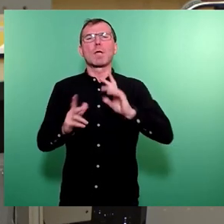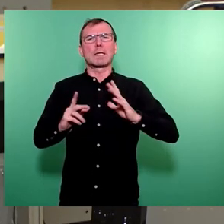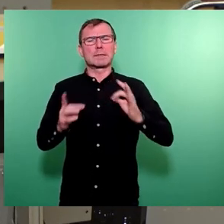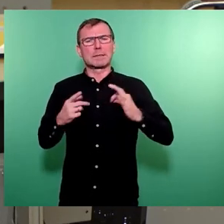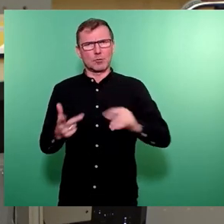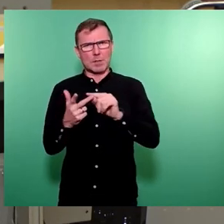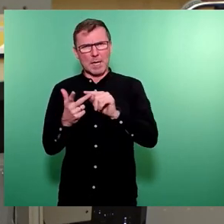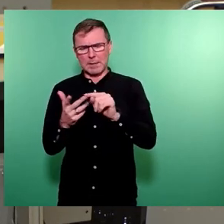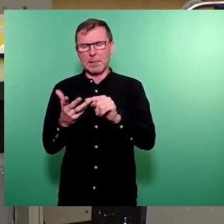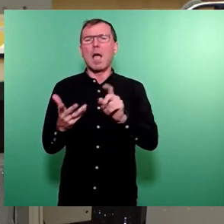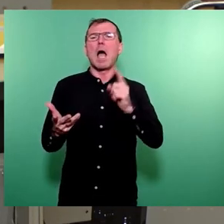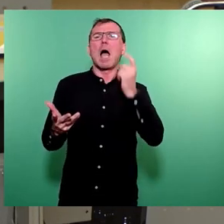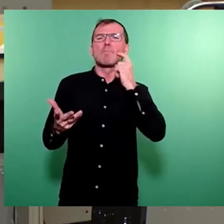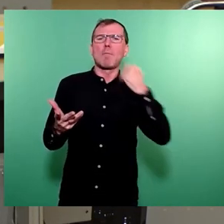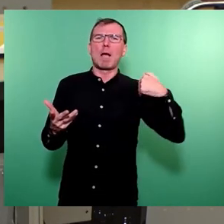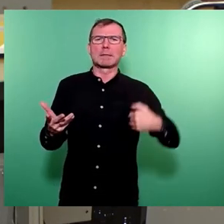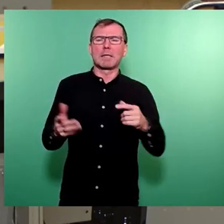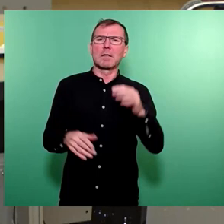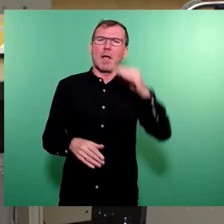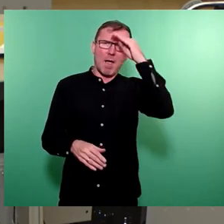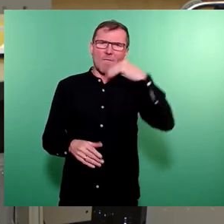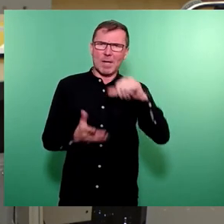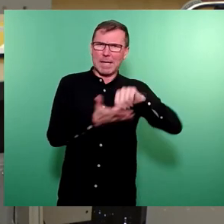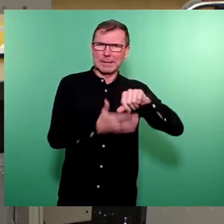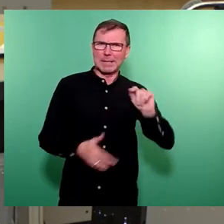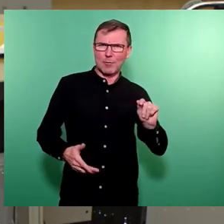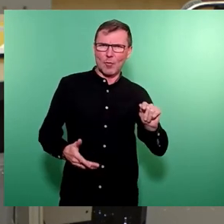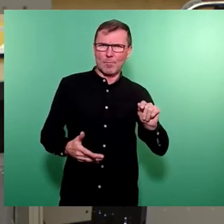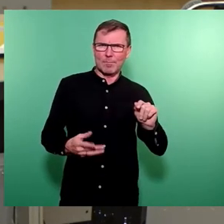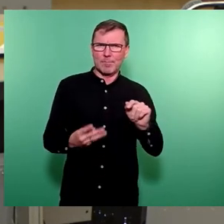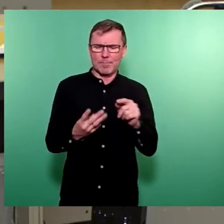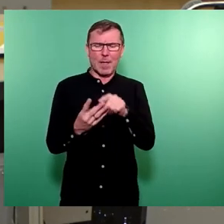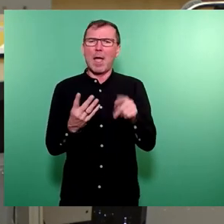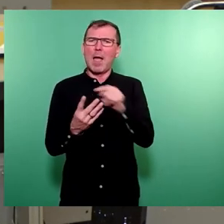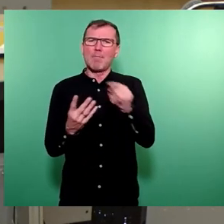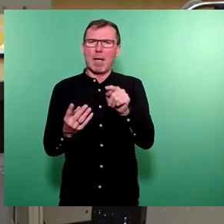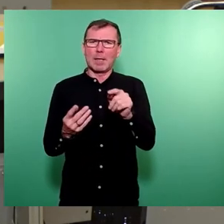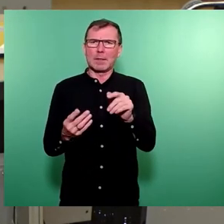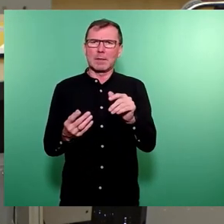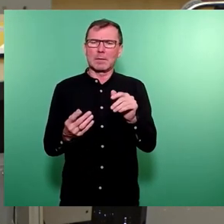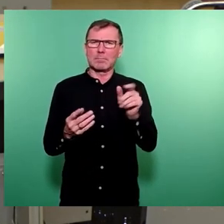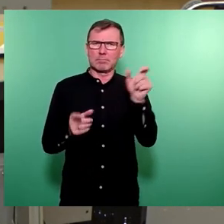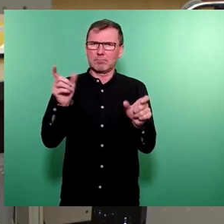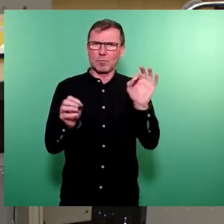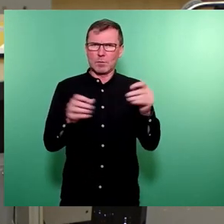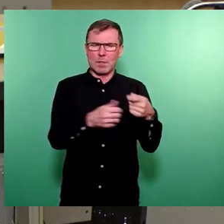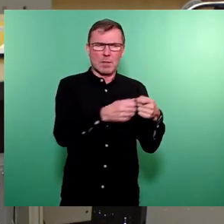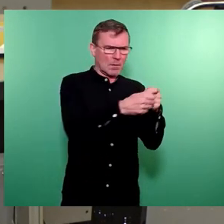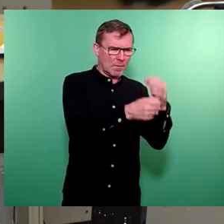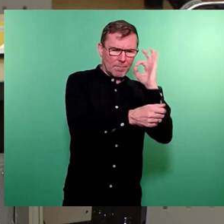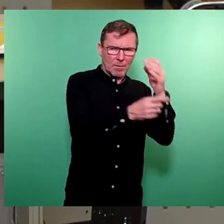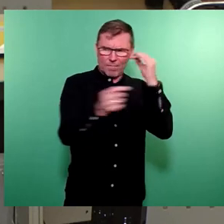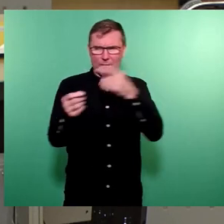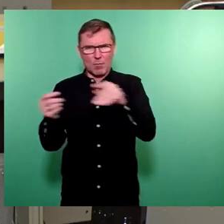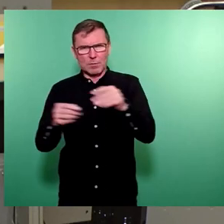die Papa-Seiten vom Väterzentrum, um auch beide Geschlechter hier gleich zu bedienen, sind zwei Projekte, die wir